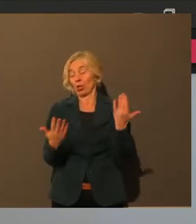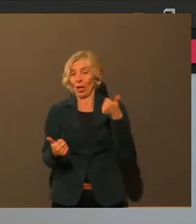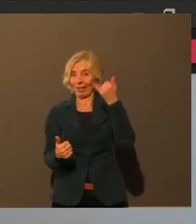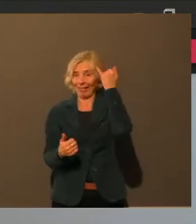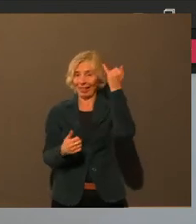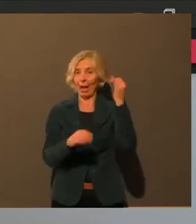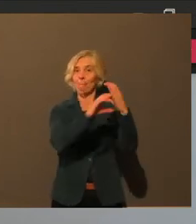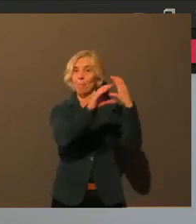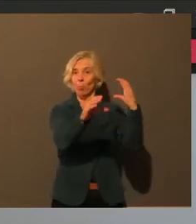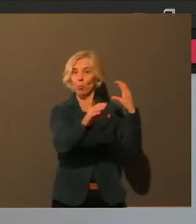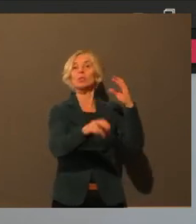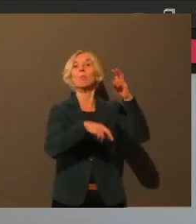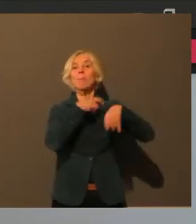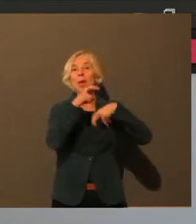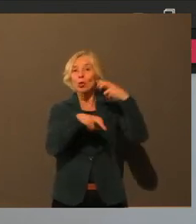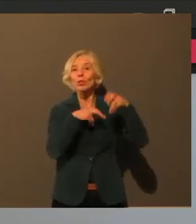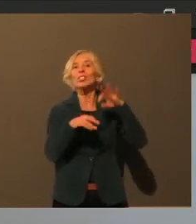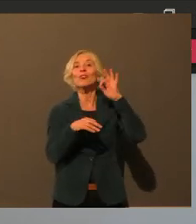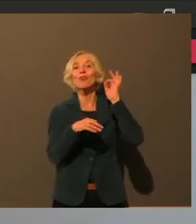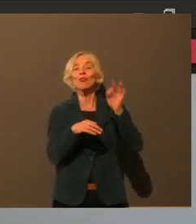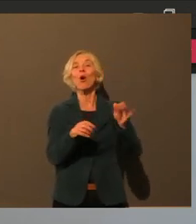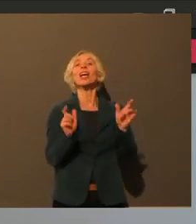Was meint denn der Rest so dazu?